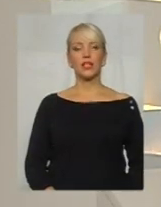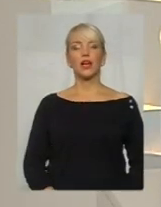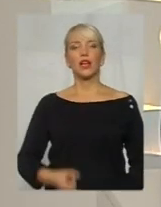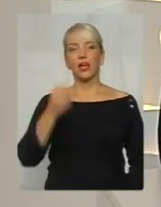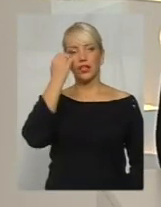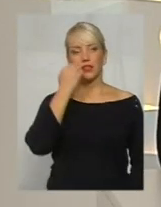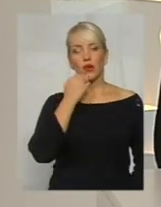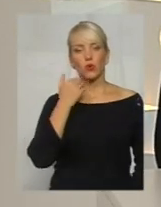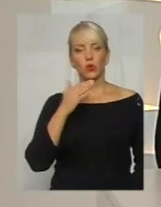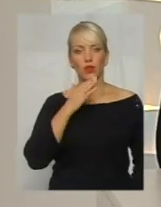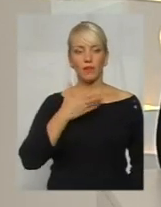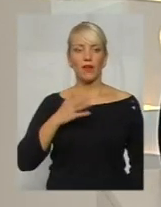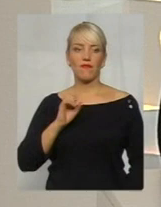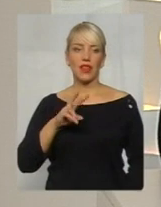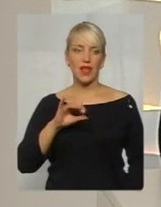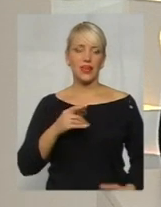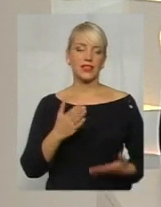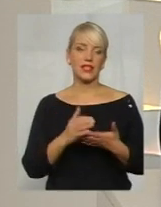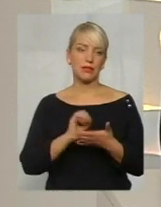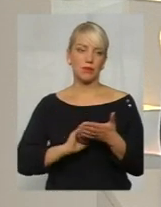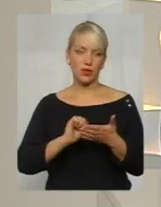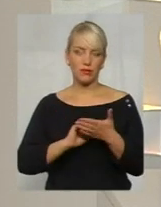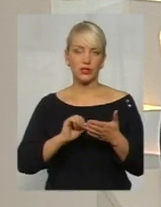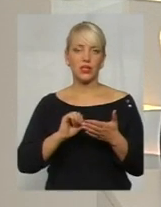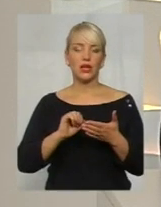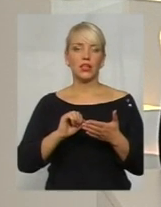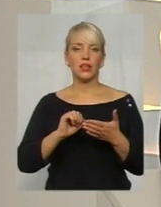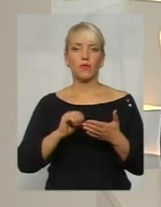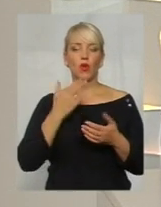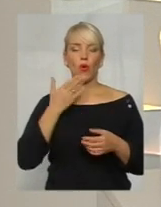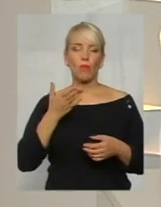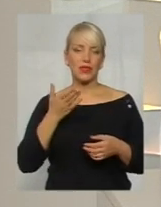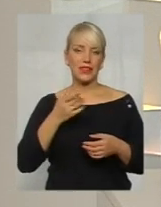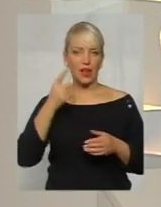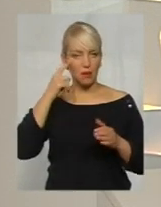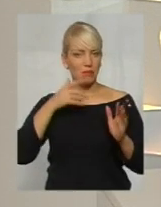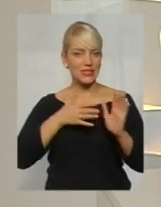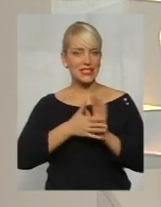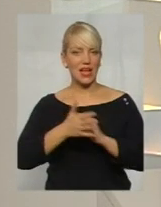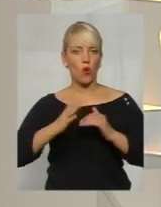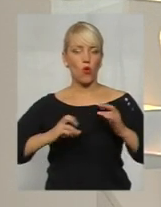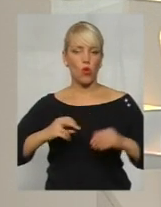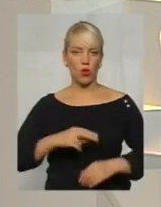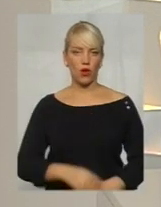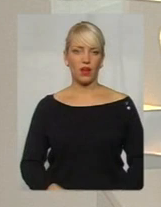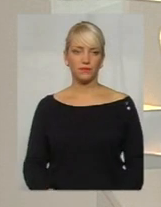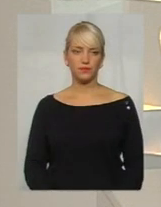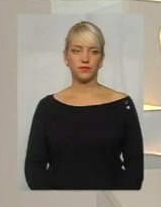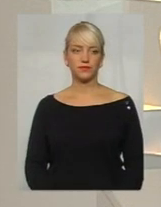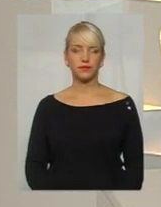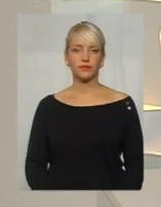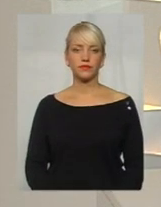Валерії. В нас з цього приводу ще також є коментар психолога. Ще раз давайте послухаємо, і остаточно